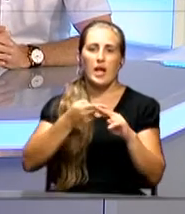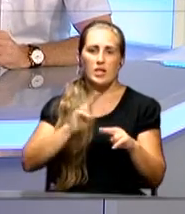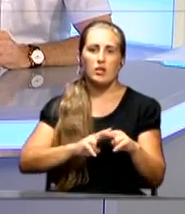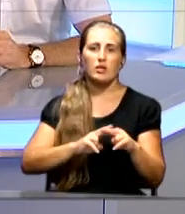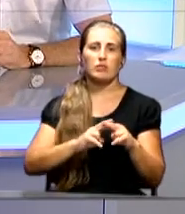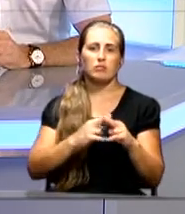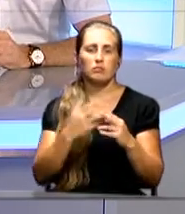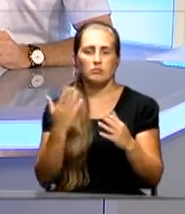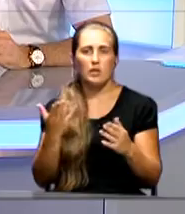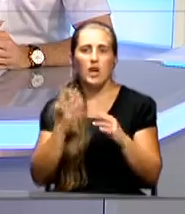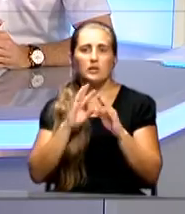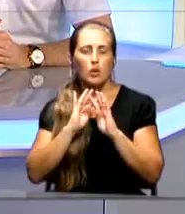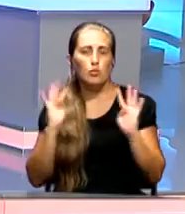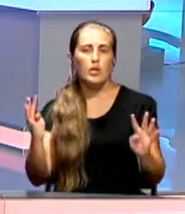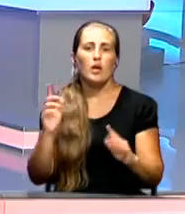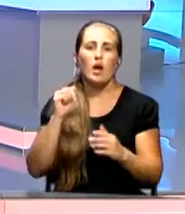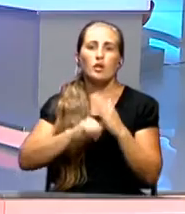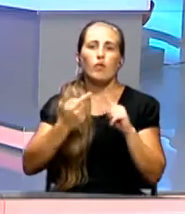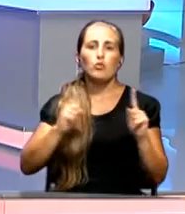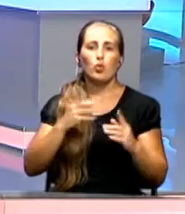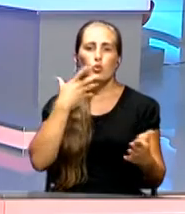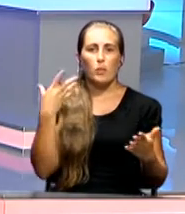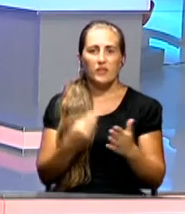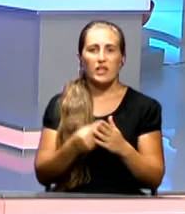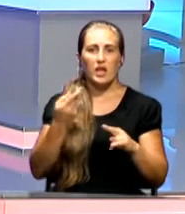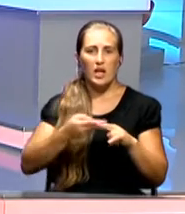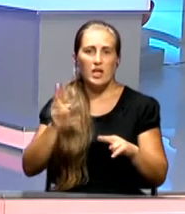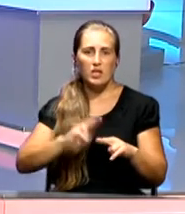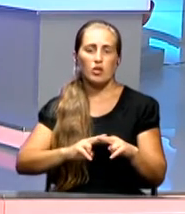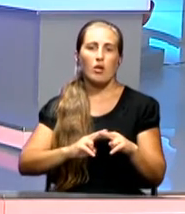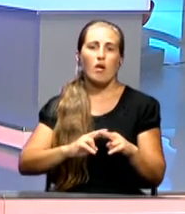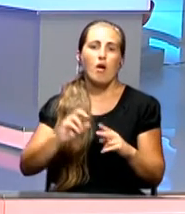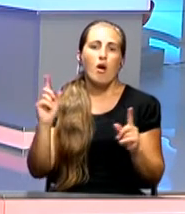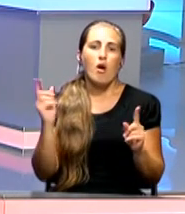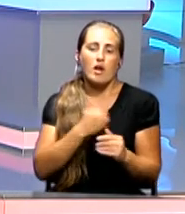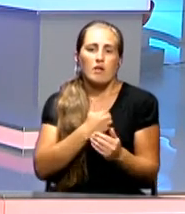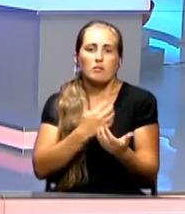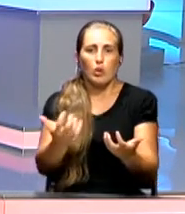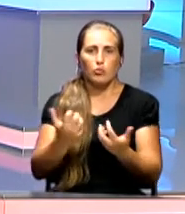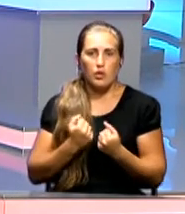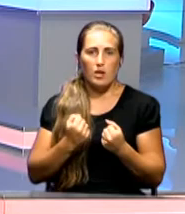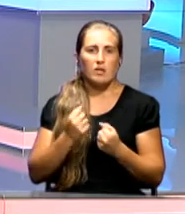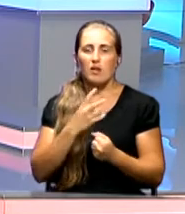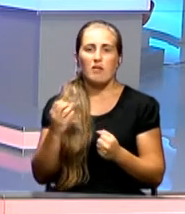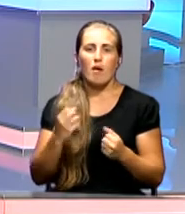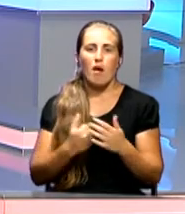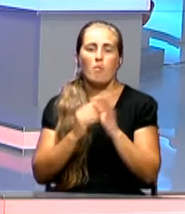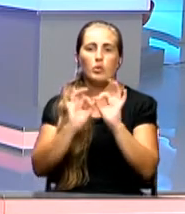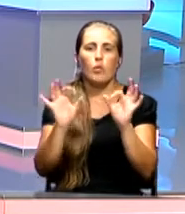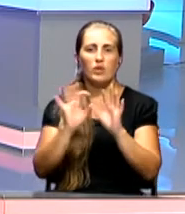сооружений. Но страдают из-за того, что собственники этих очистных сооружений сегодня хотят получать необоснованные прибыли.